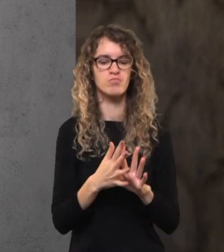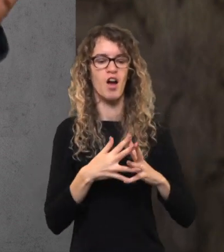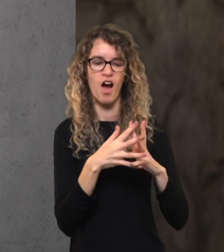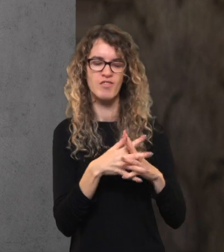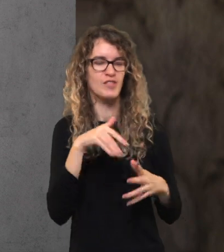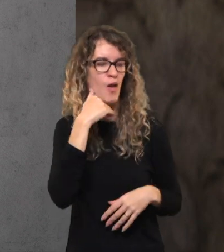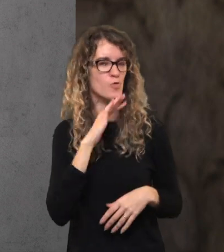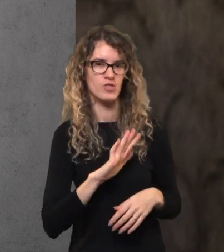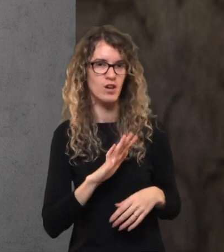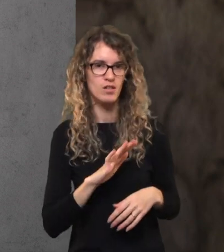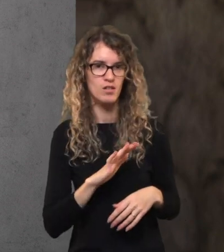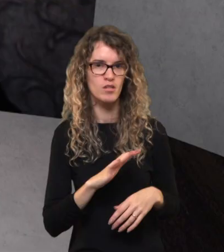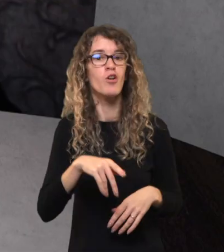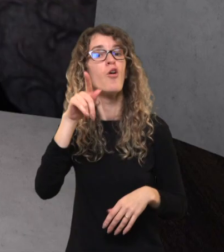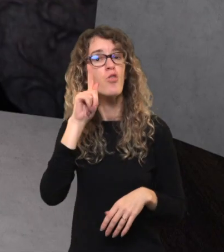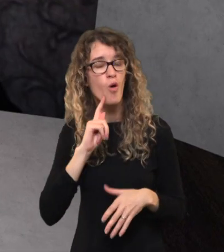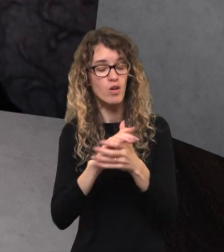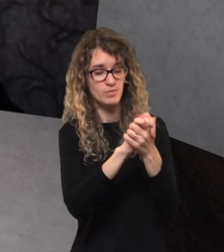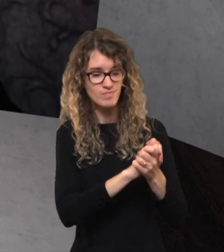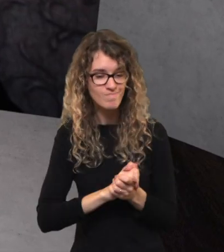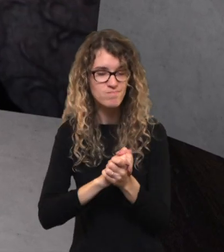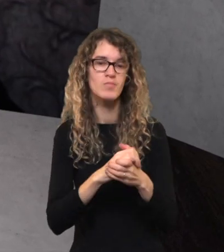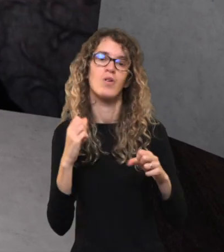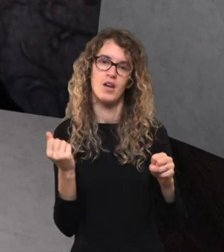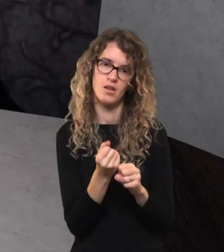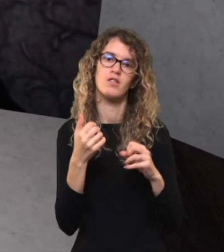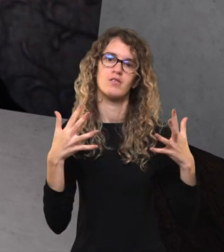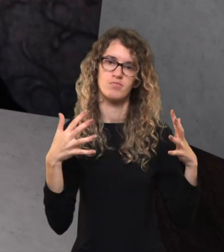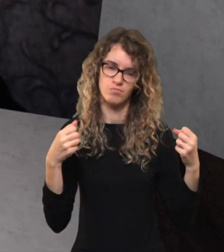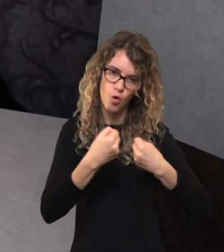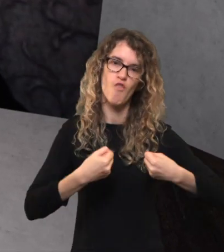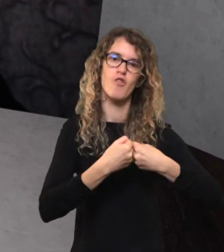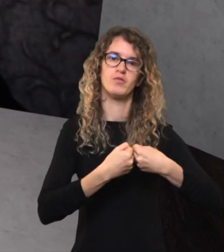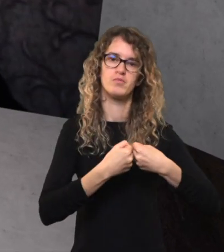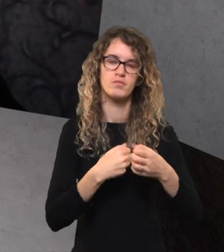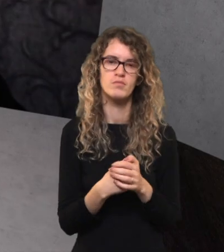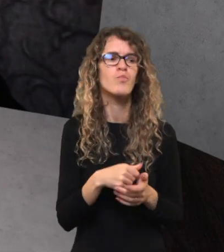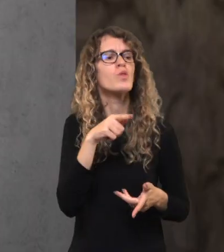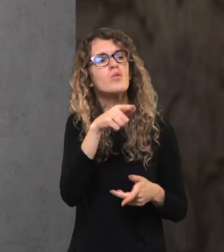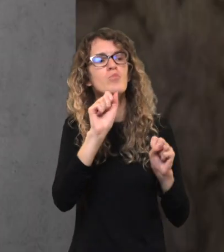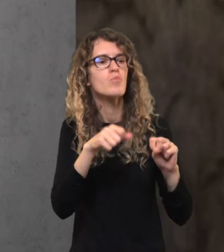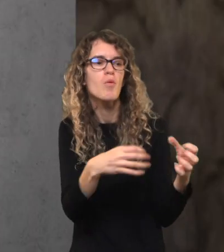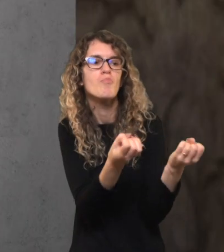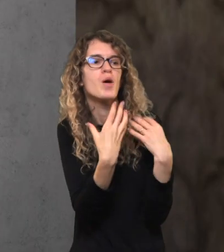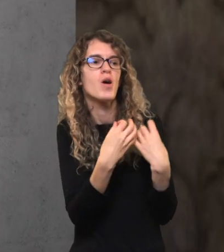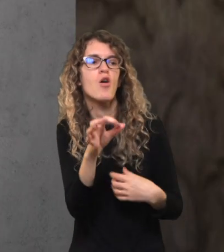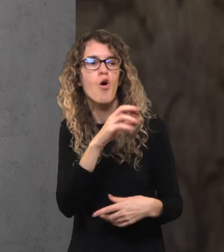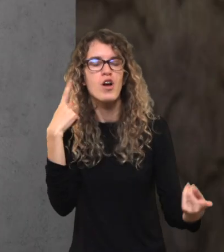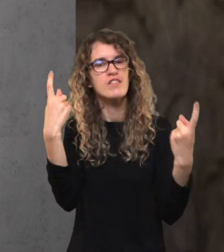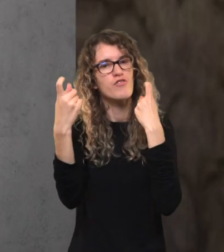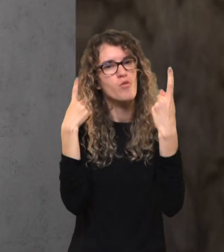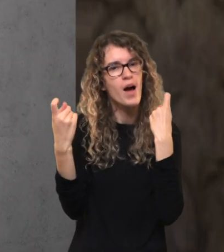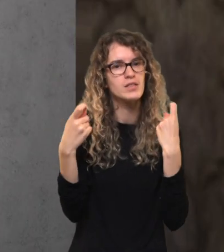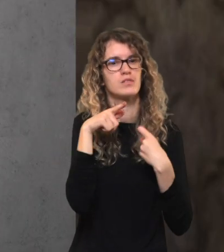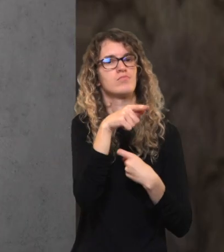Informacinio mūšio lauke nori taikos kareuk. Ar galėtume pasakyti, kaip buvo